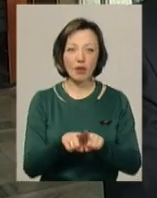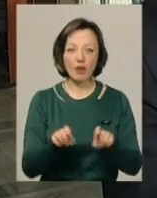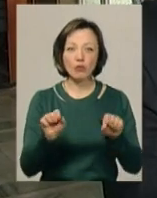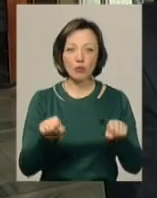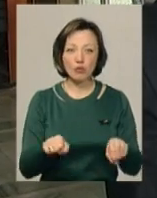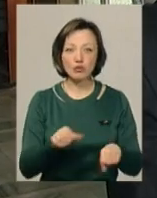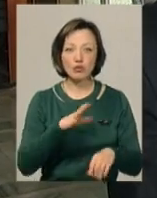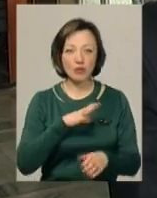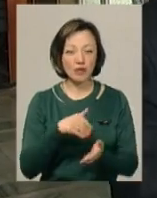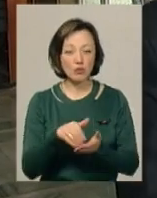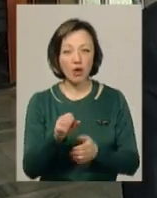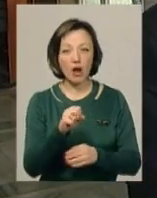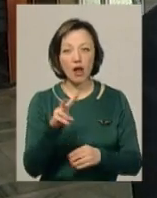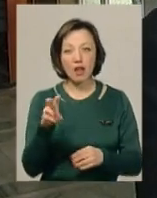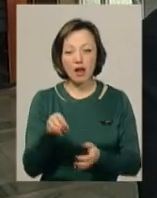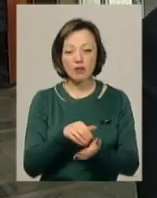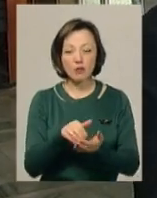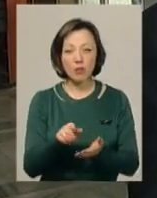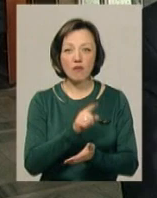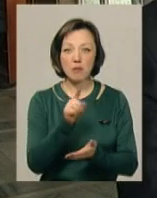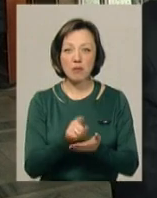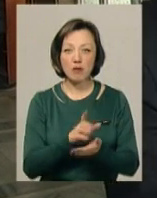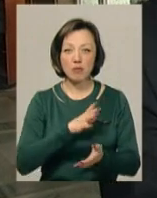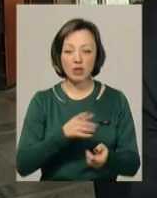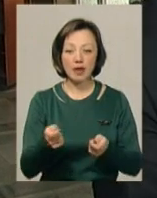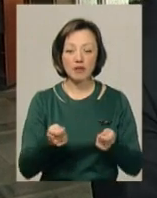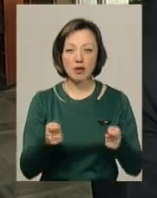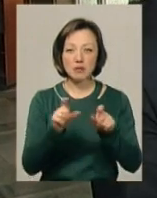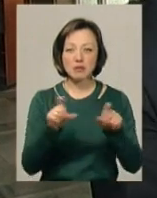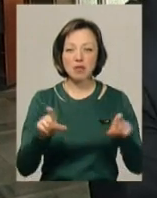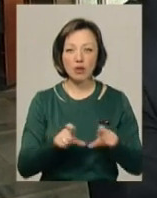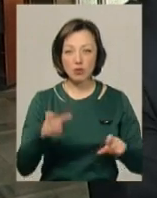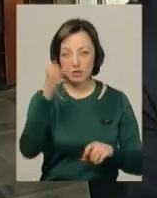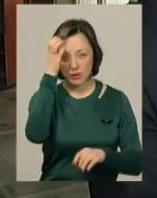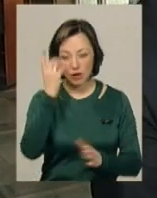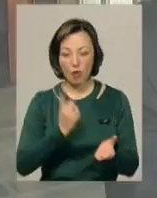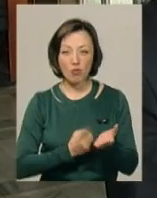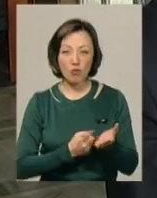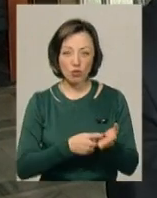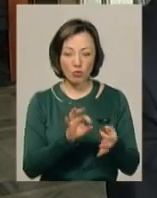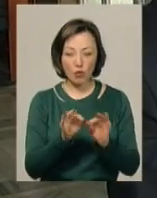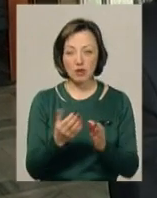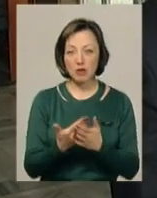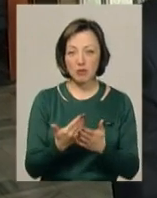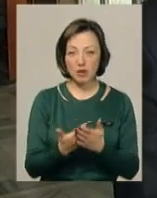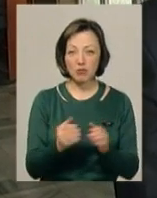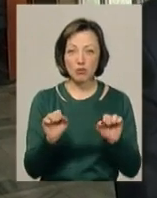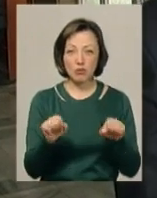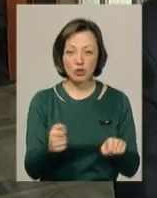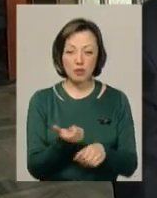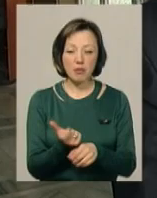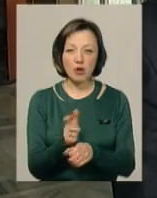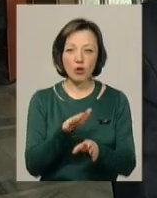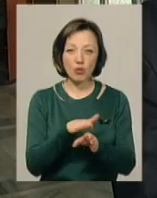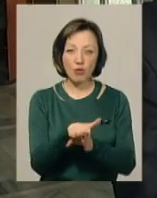може і бути відмова. Але відмова має бути керівниками закладів освіти обґрунтована. Наприклад, це може перегруженість